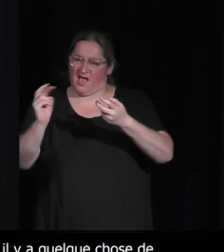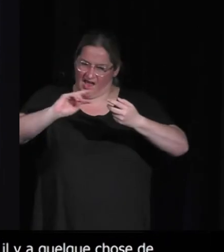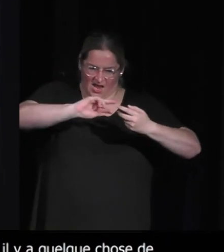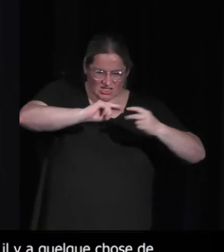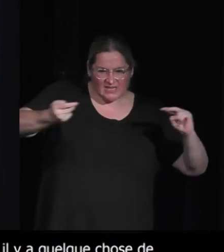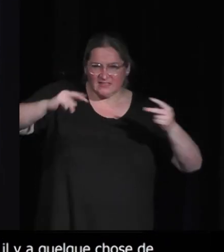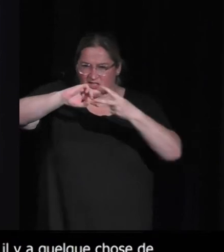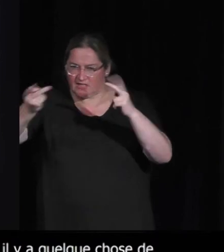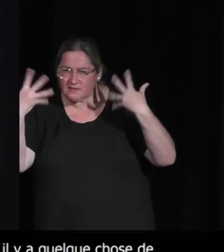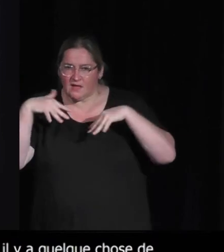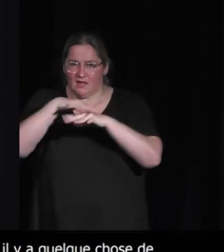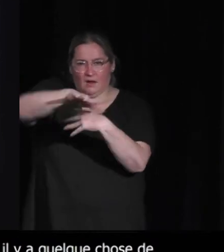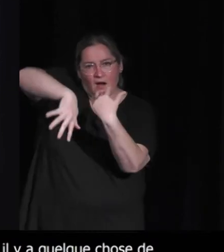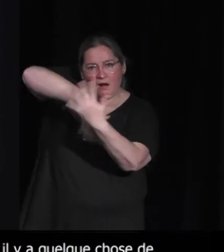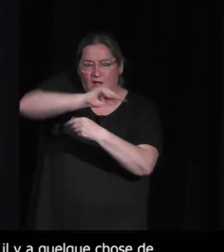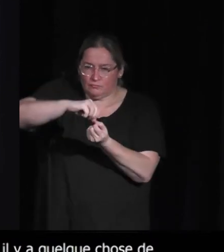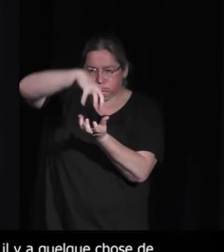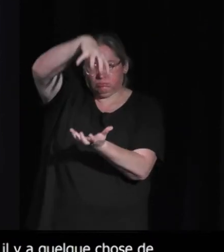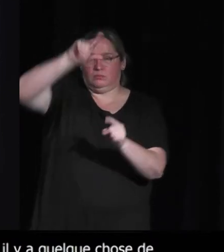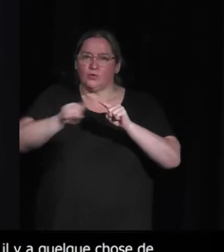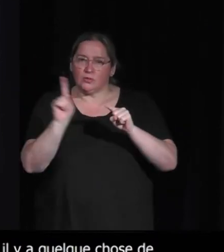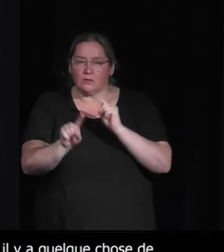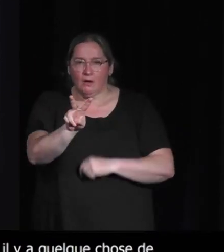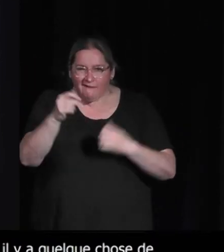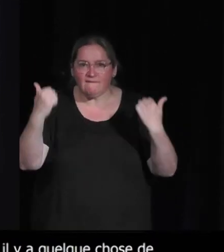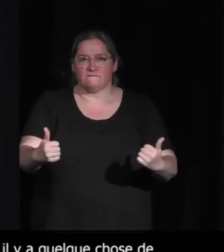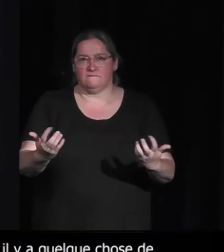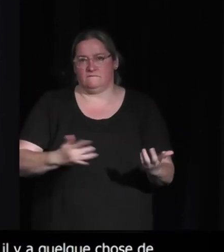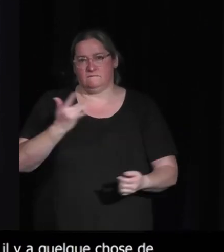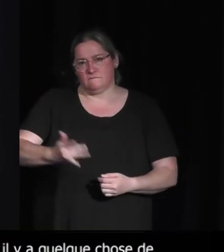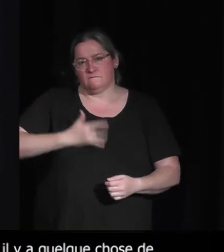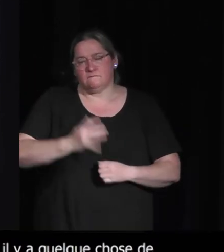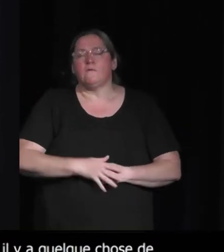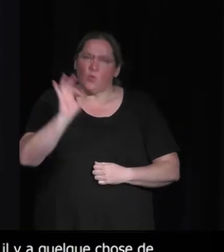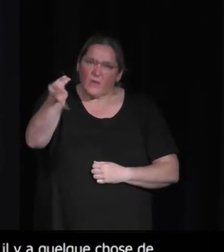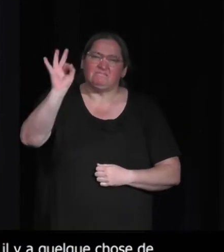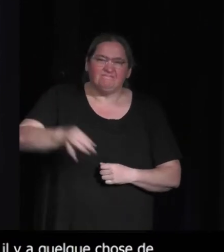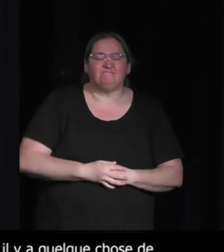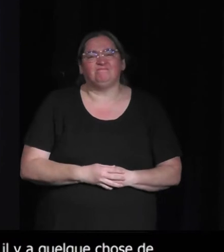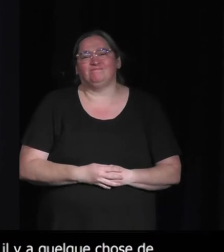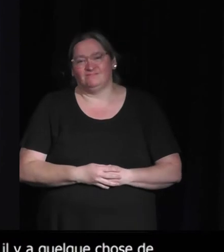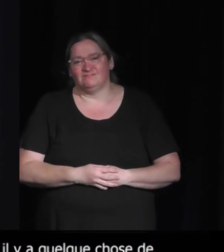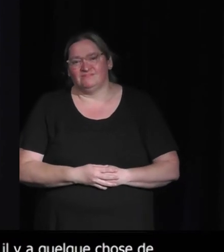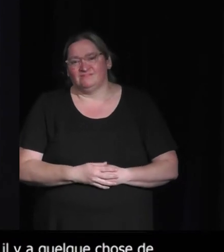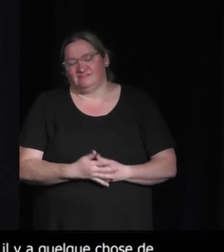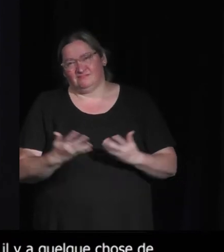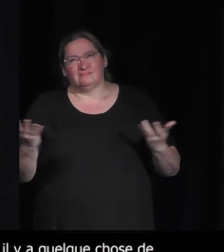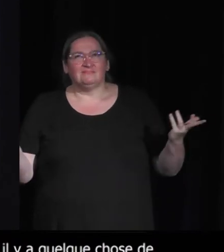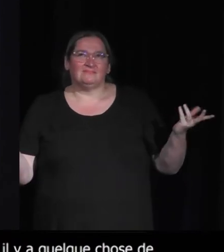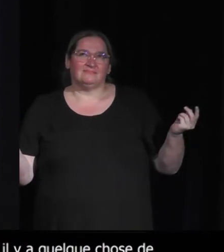construire un système qui a